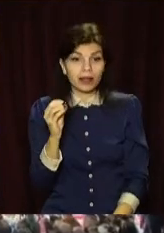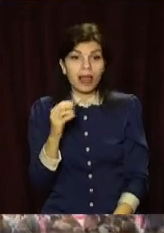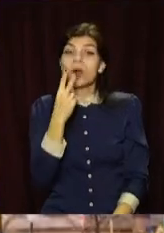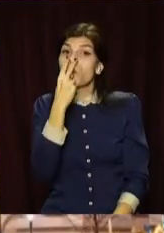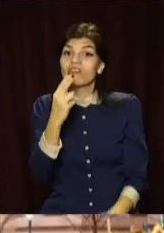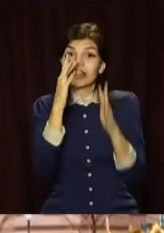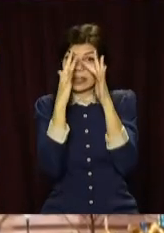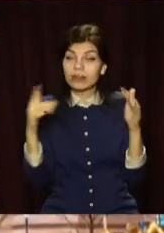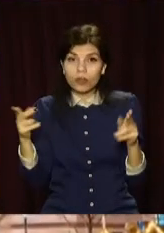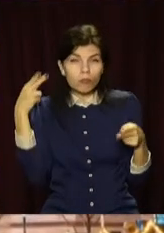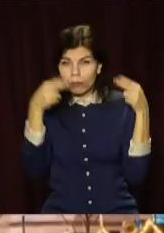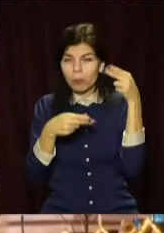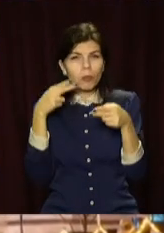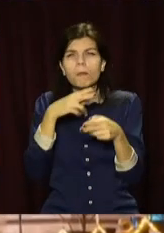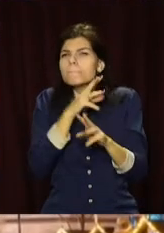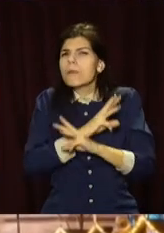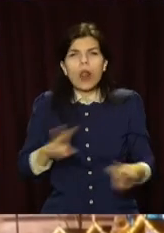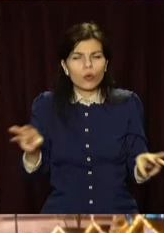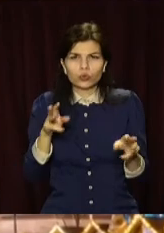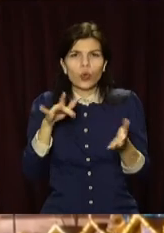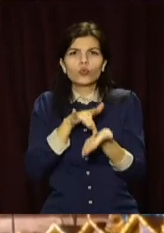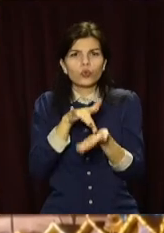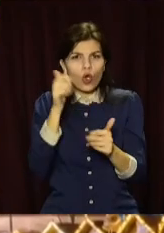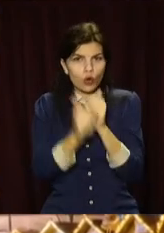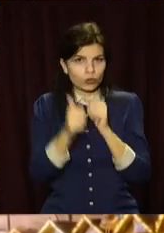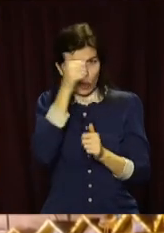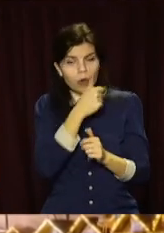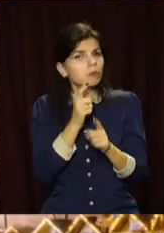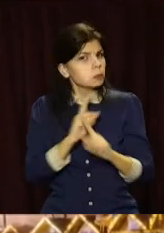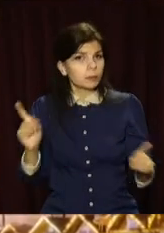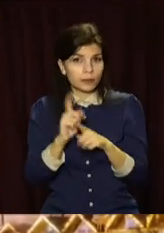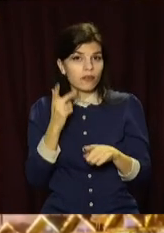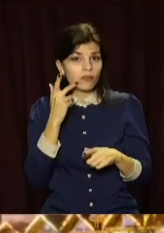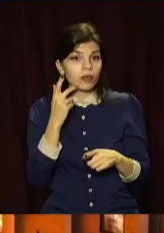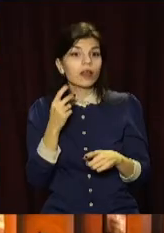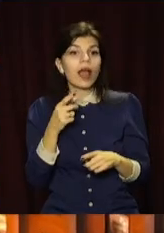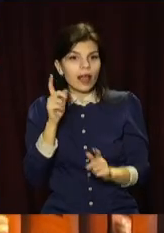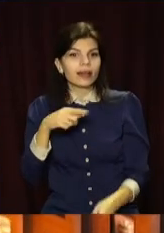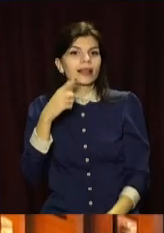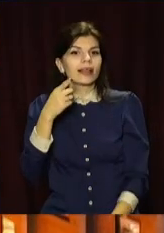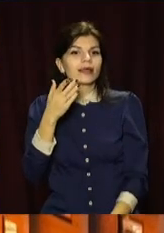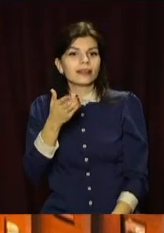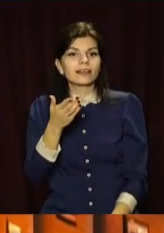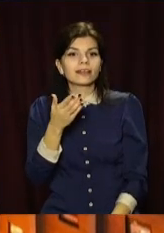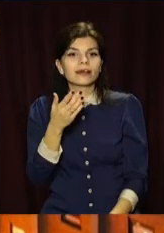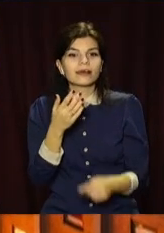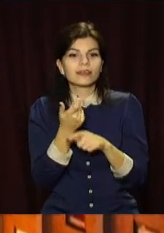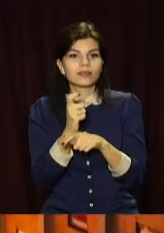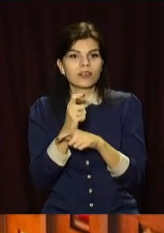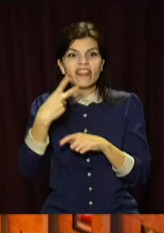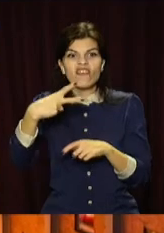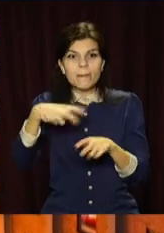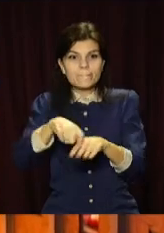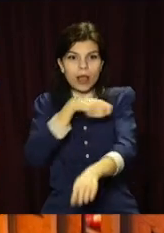на ялинку. Туди з'їжджається понад мільйон туристів щороку. Ну а топ-5 замикає київська красуня за вишки 20